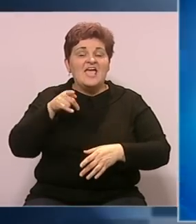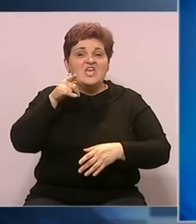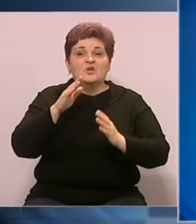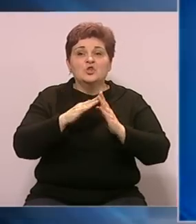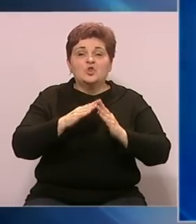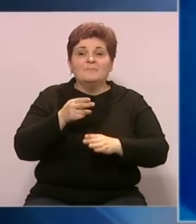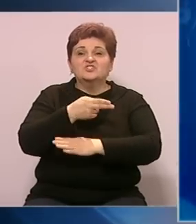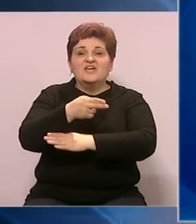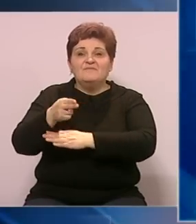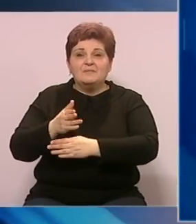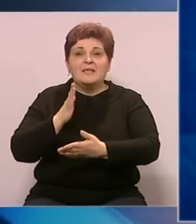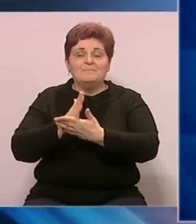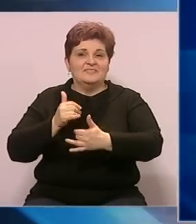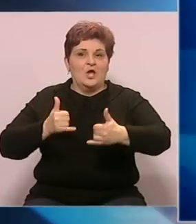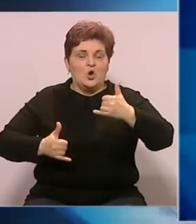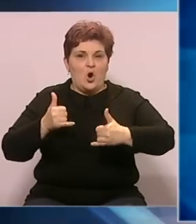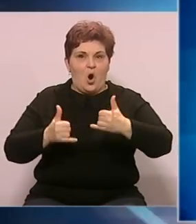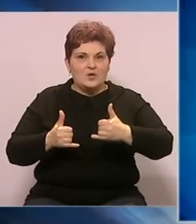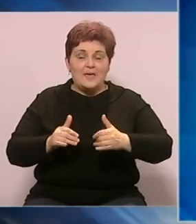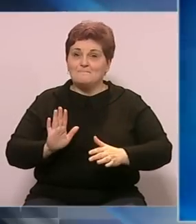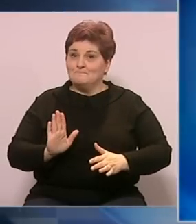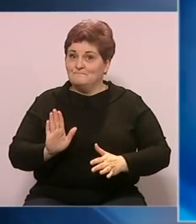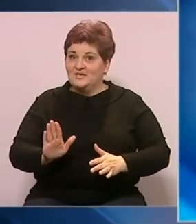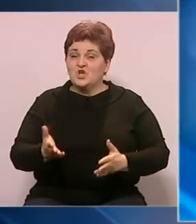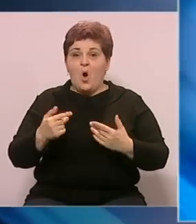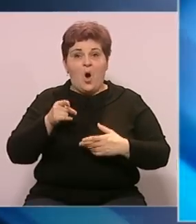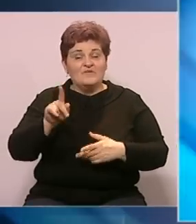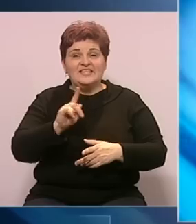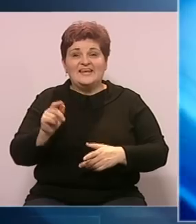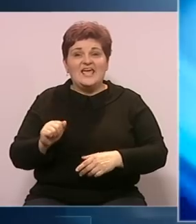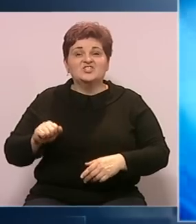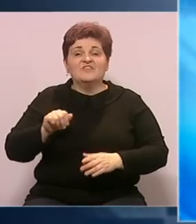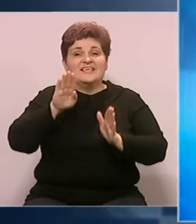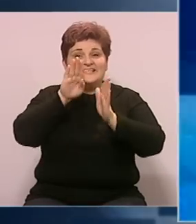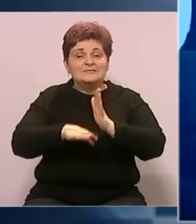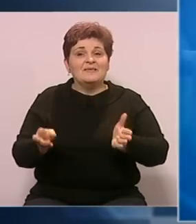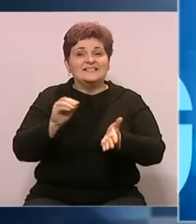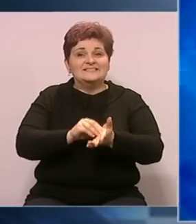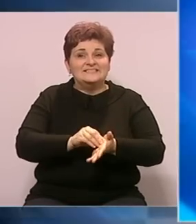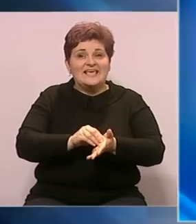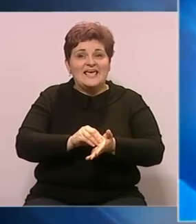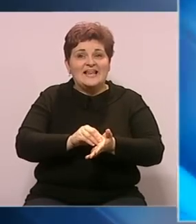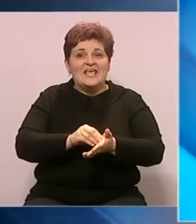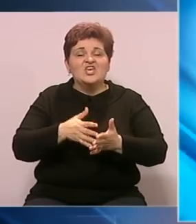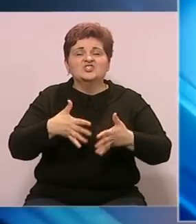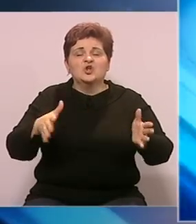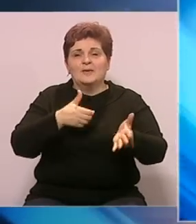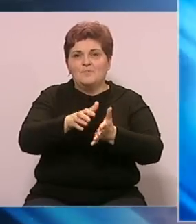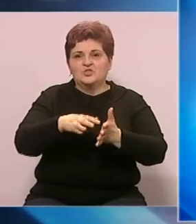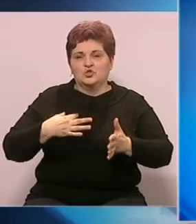domaća preduzeća postati konkurentnija. Međutim, ovo ipak neće dovesti do smanjenja cijena robe široke potrošnje.